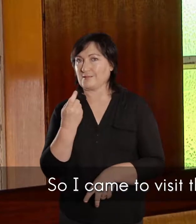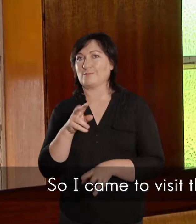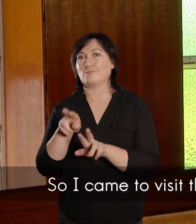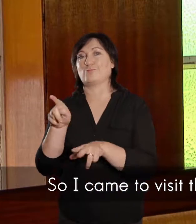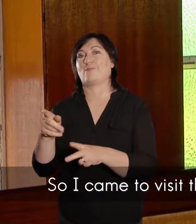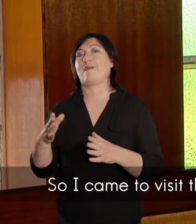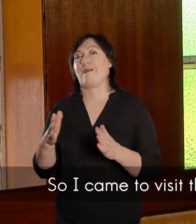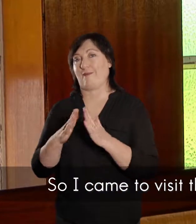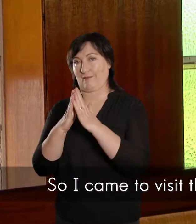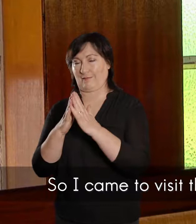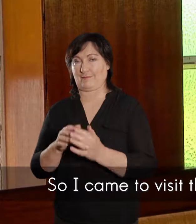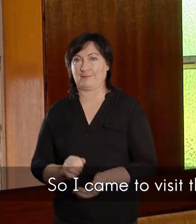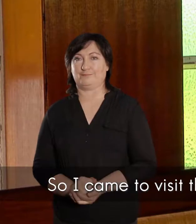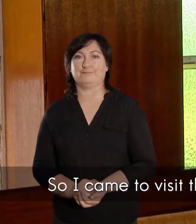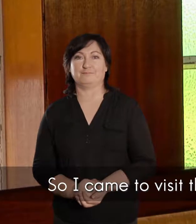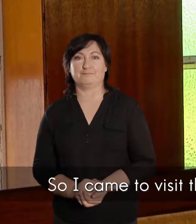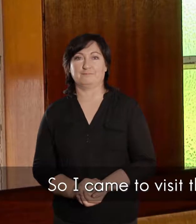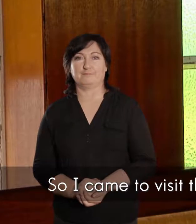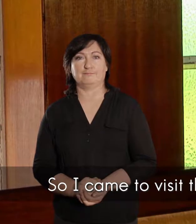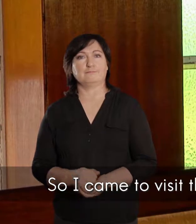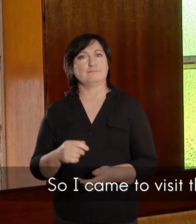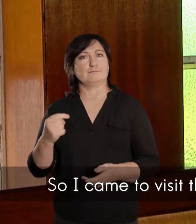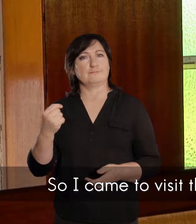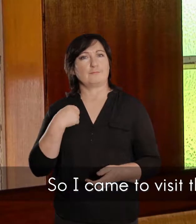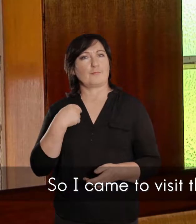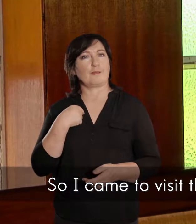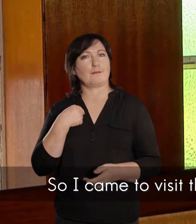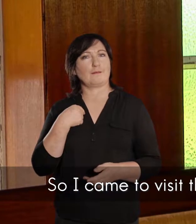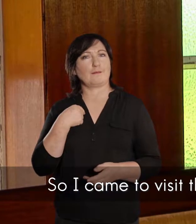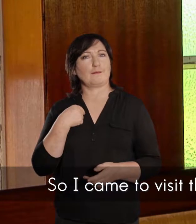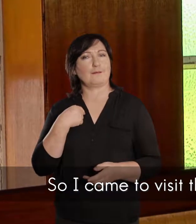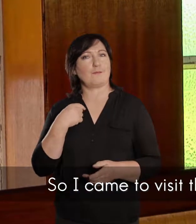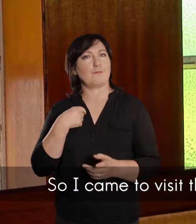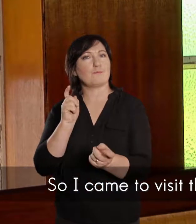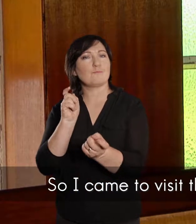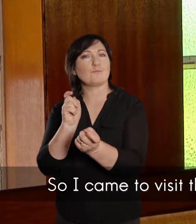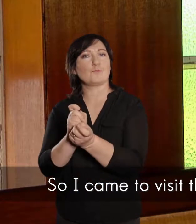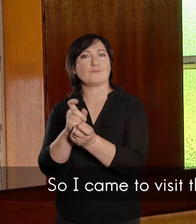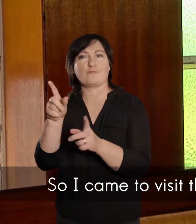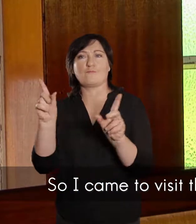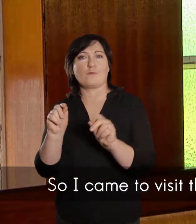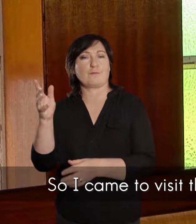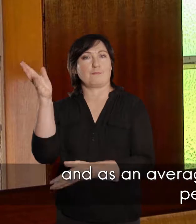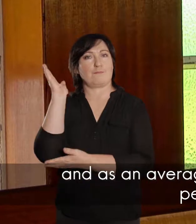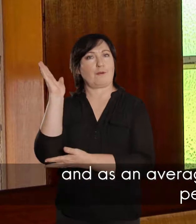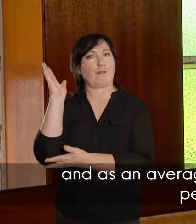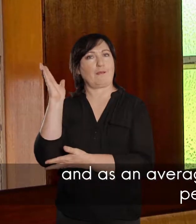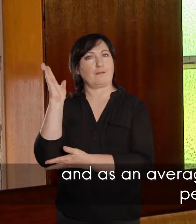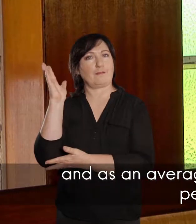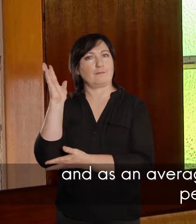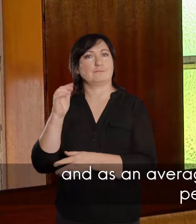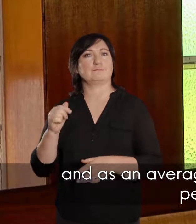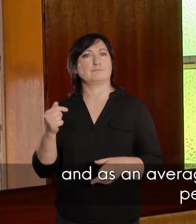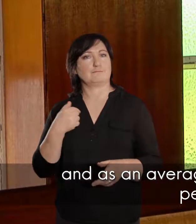kerk kom besoek en hier het ek die inspirerende prediker ontmoet en as